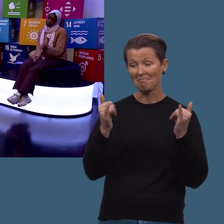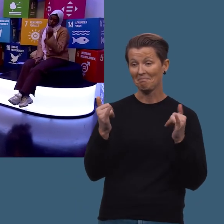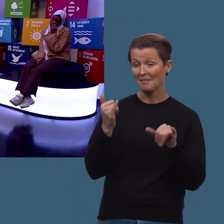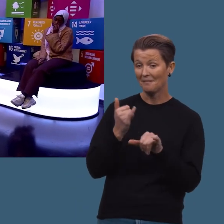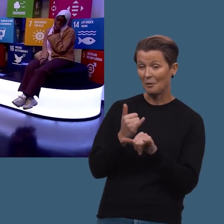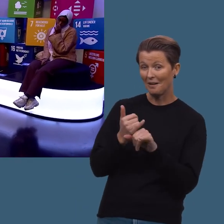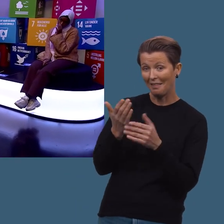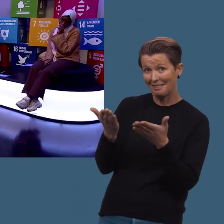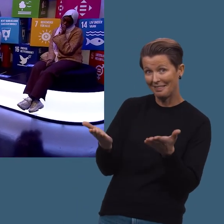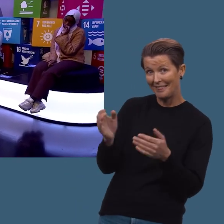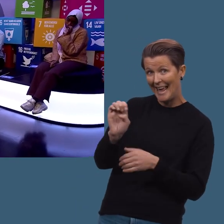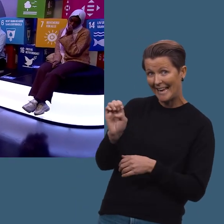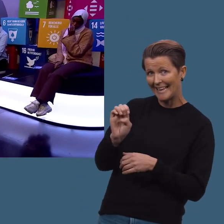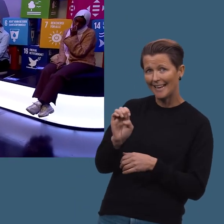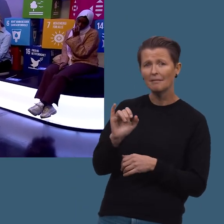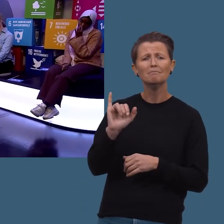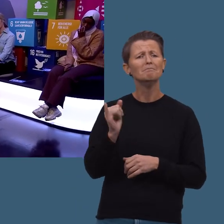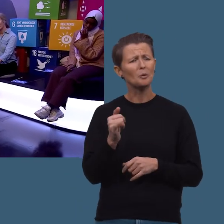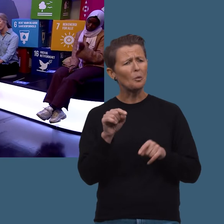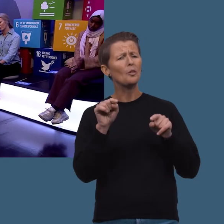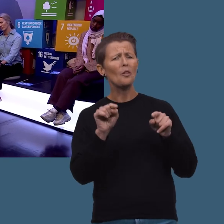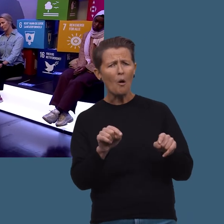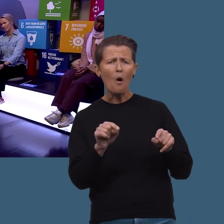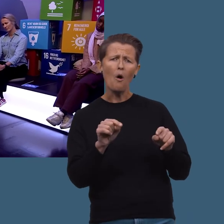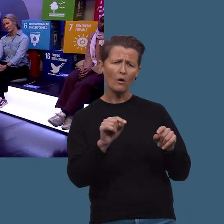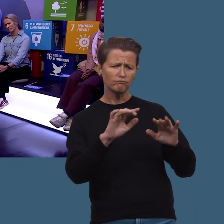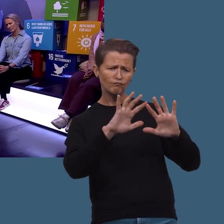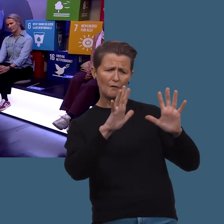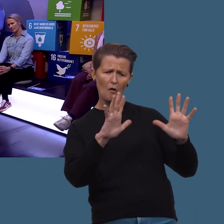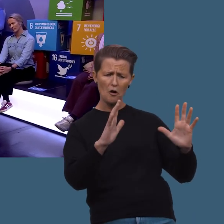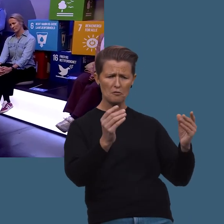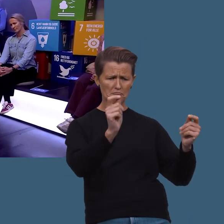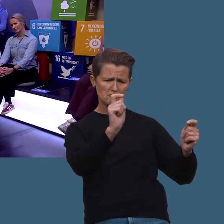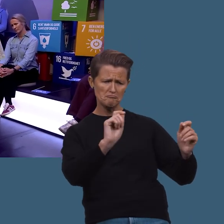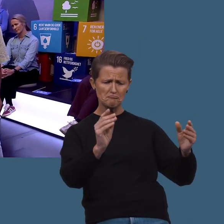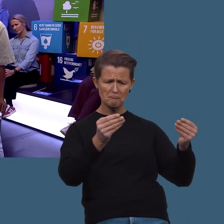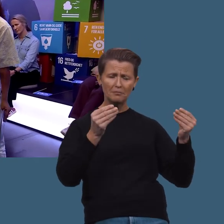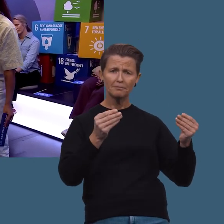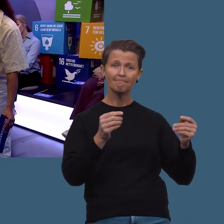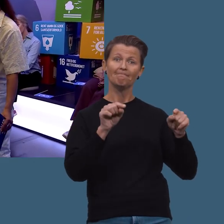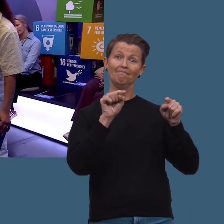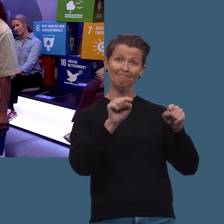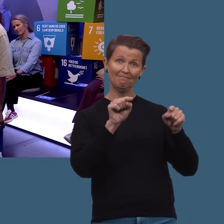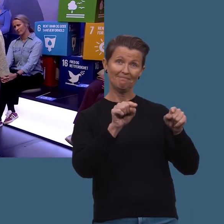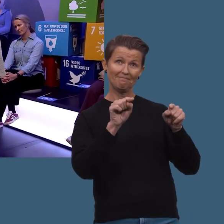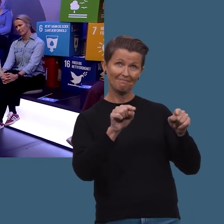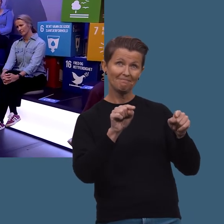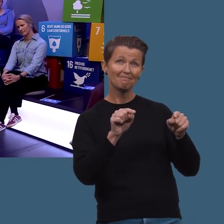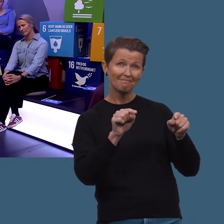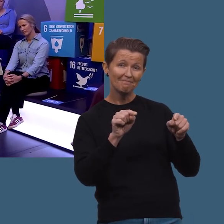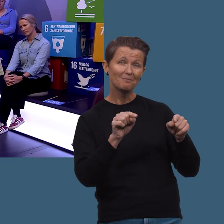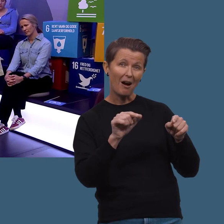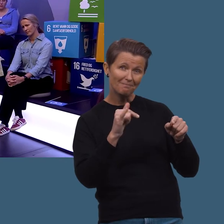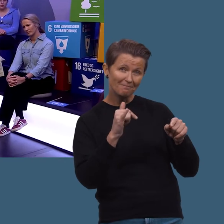Hvordan går det her, Egil? Jo, nå begynner det å få litt form på det da. Skal vi se. Her har vi altså